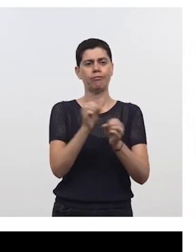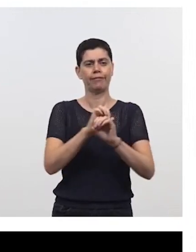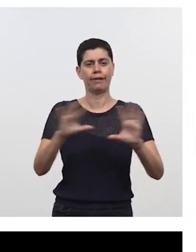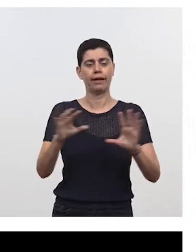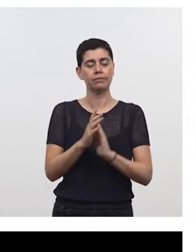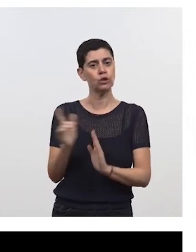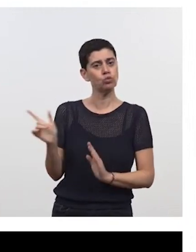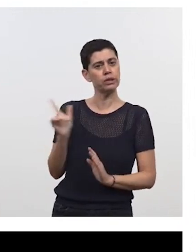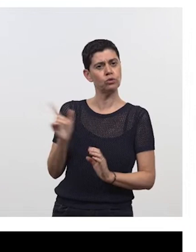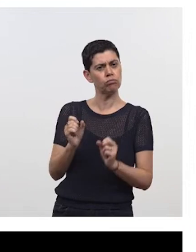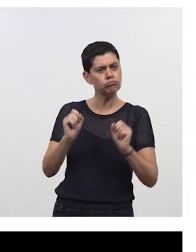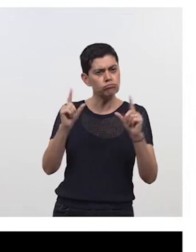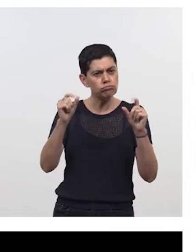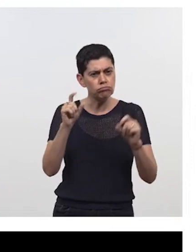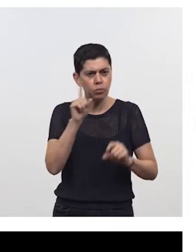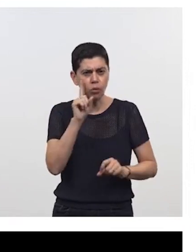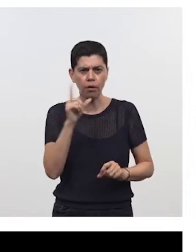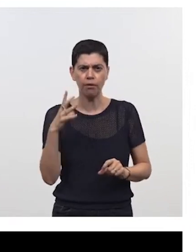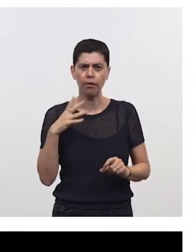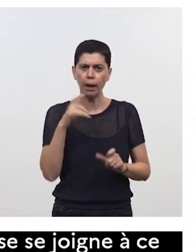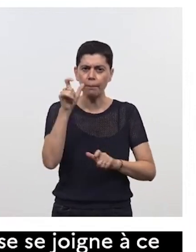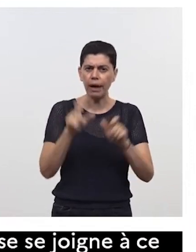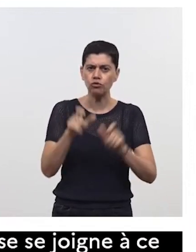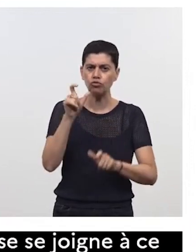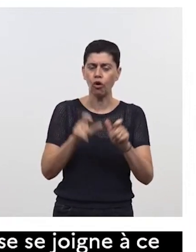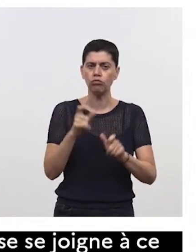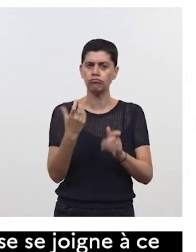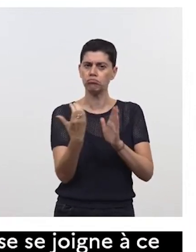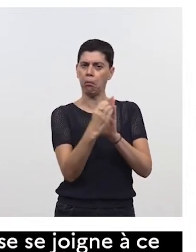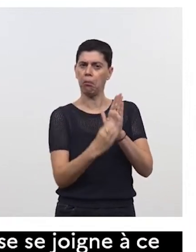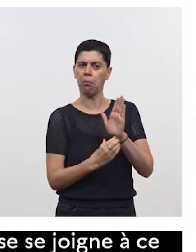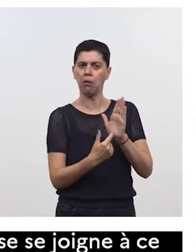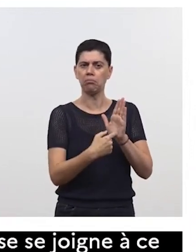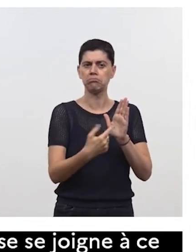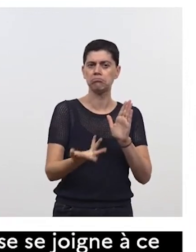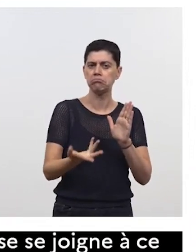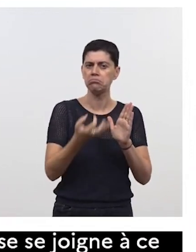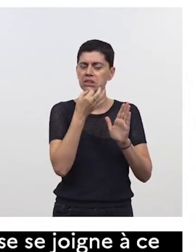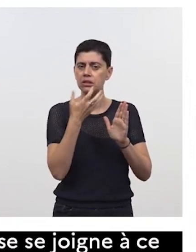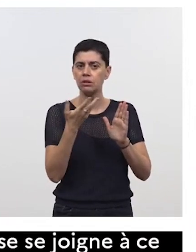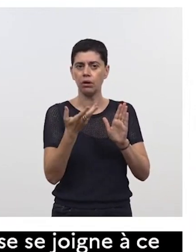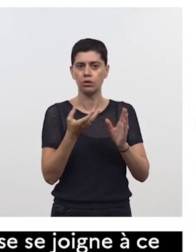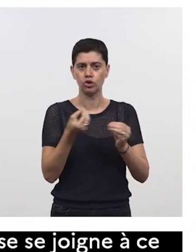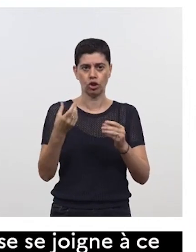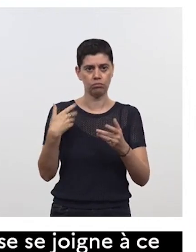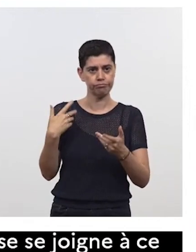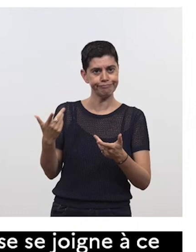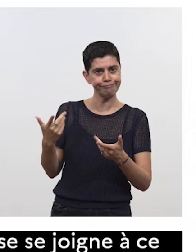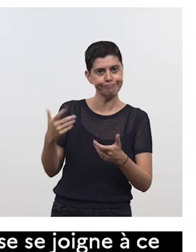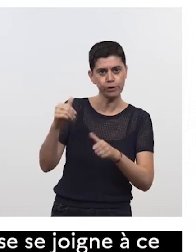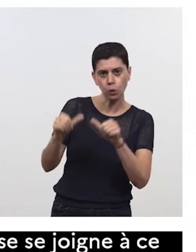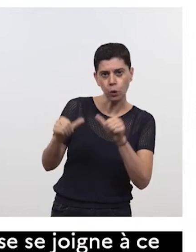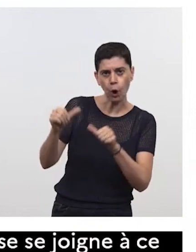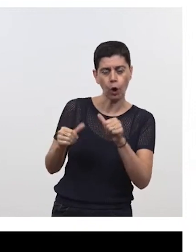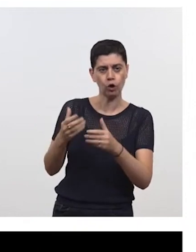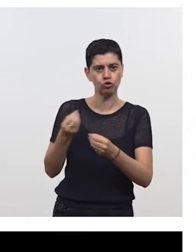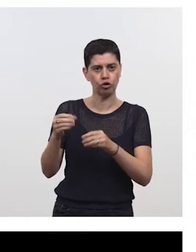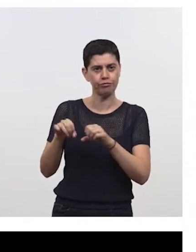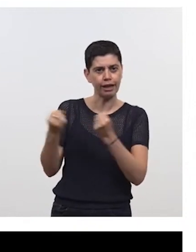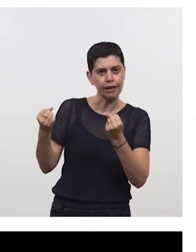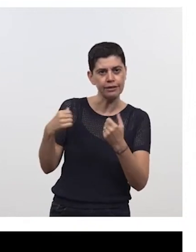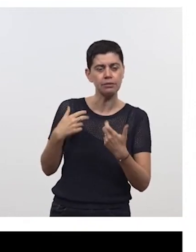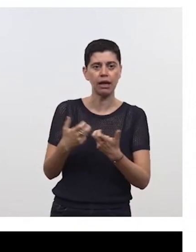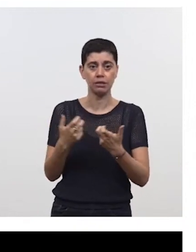voir des commentaires ici ou là, essayer, tenter de créer une rupture ou une concurrence entre le projet